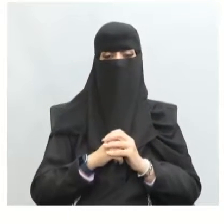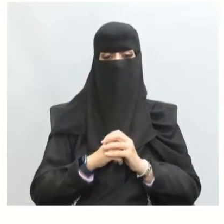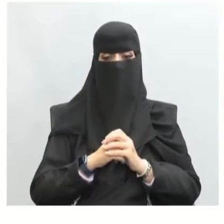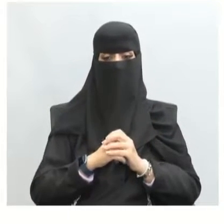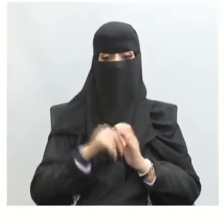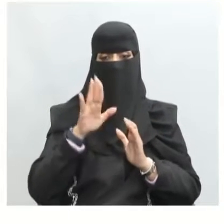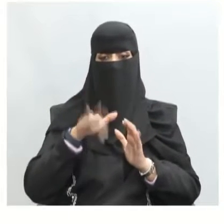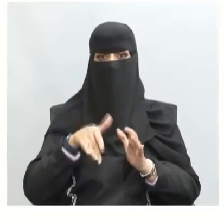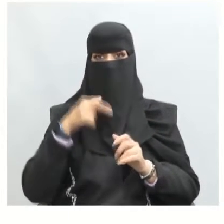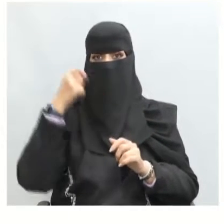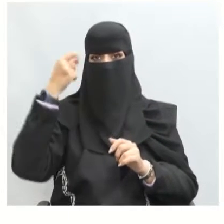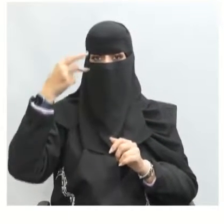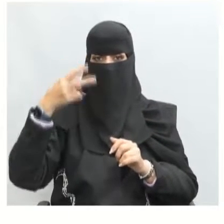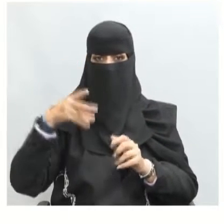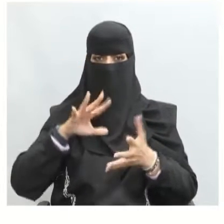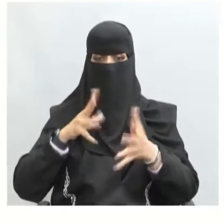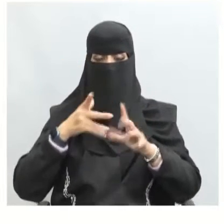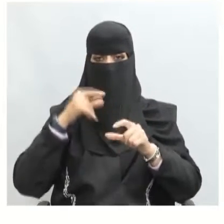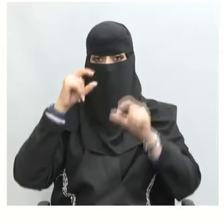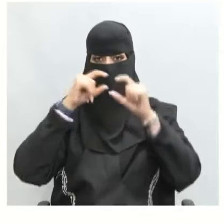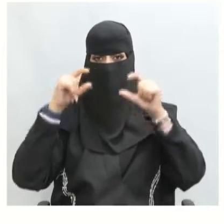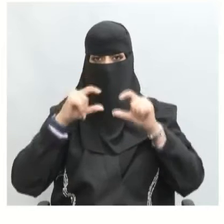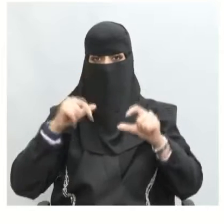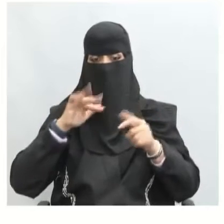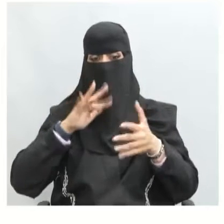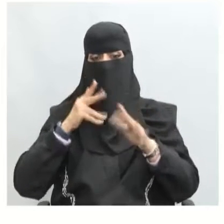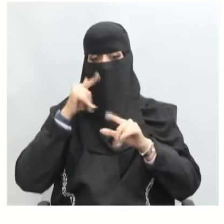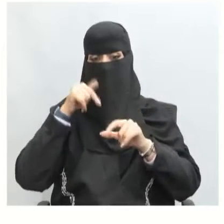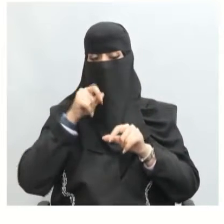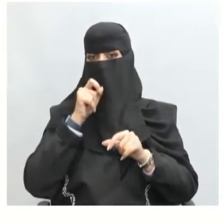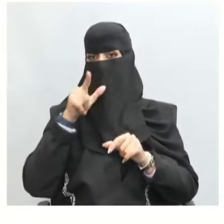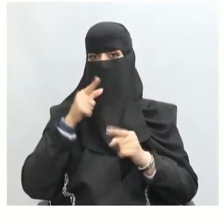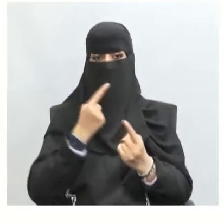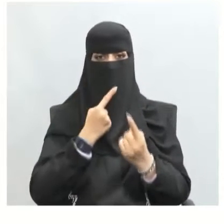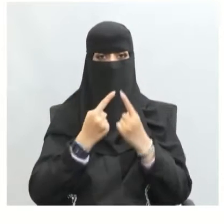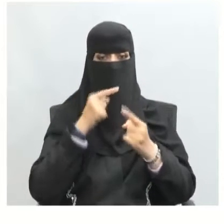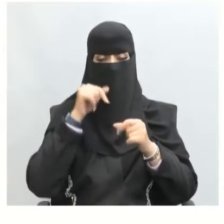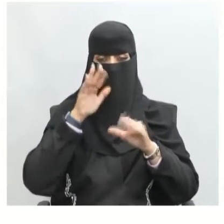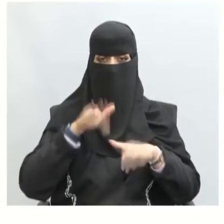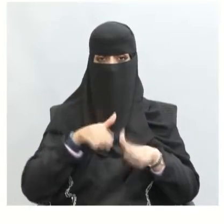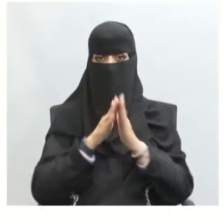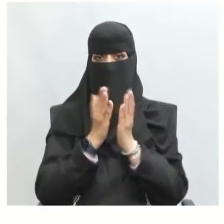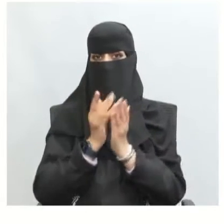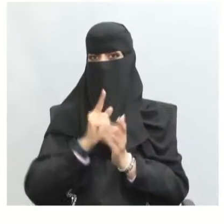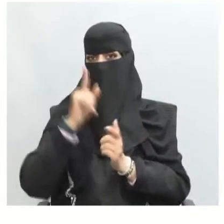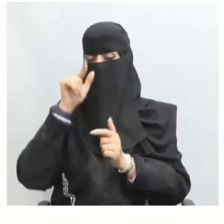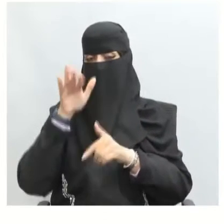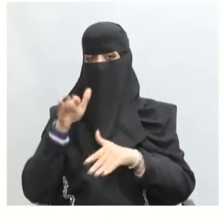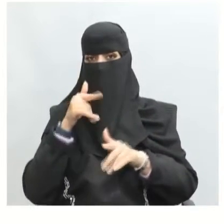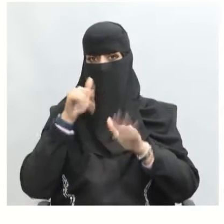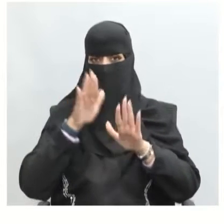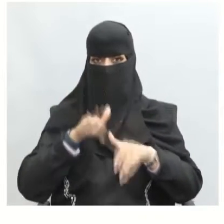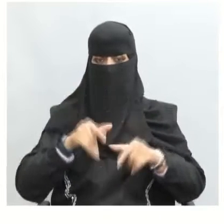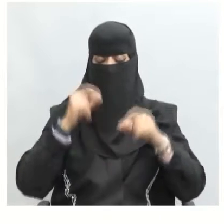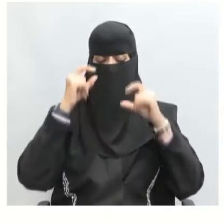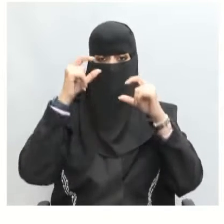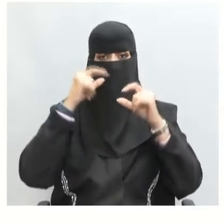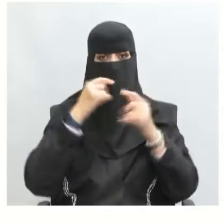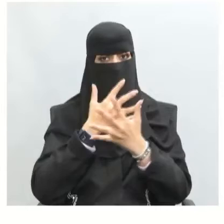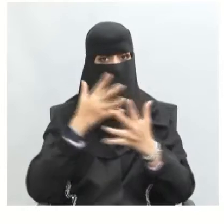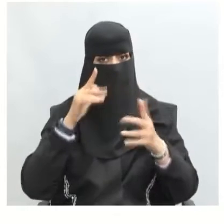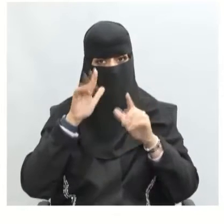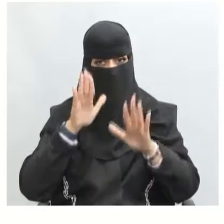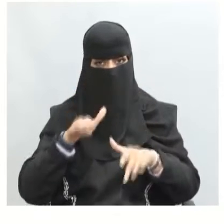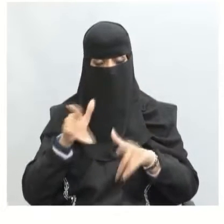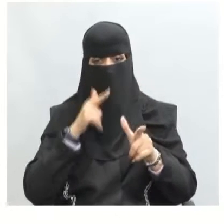أذكر بعض الآيات التي ورد فيها لفظ الحوار في القرآن الكريم هناك آيات كثيرة وردت في القرآن